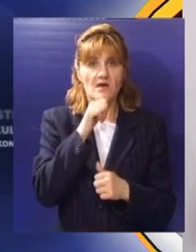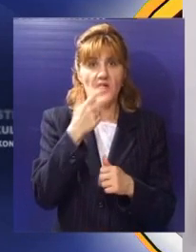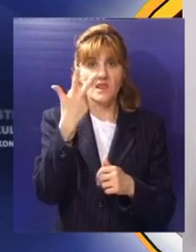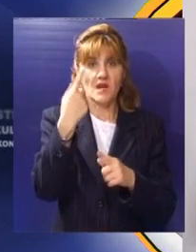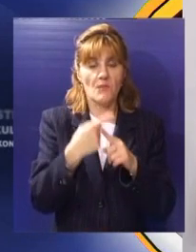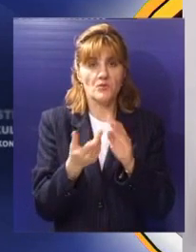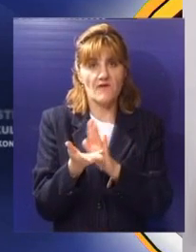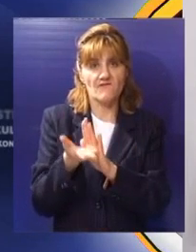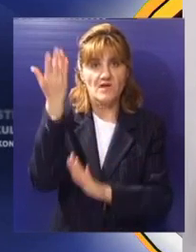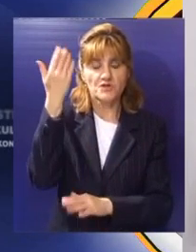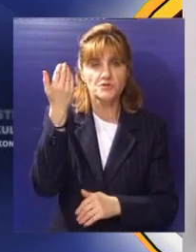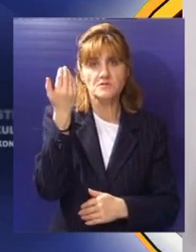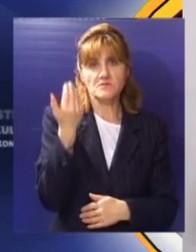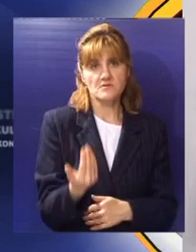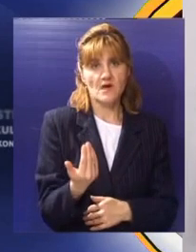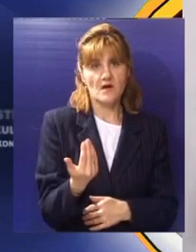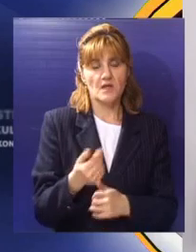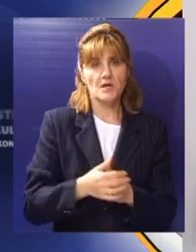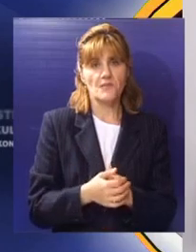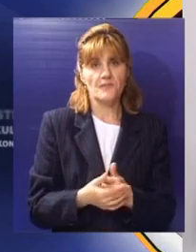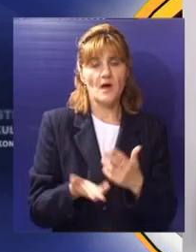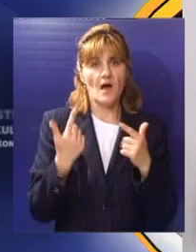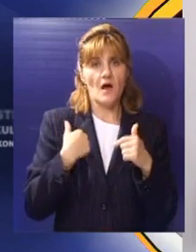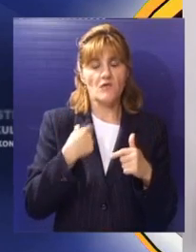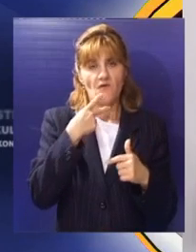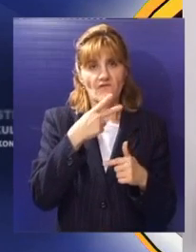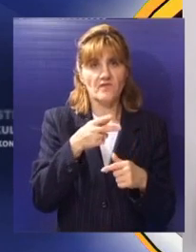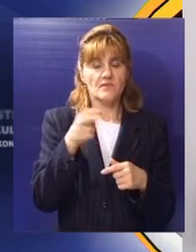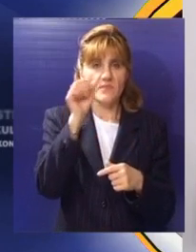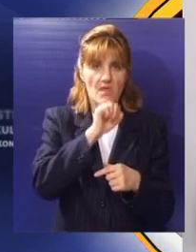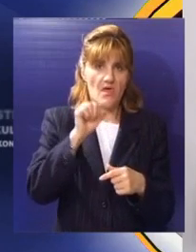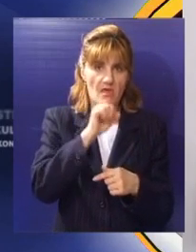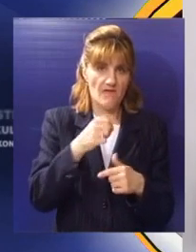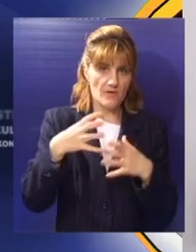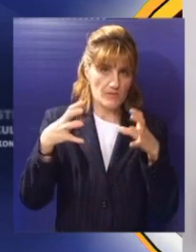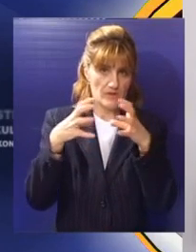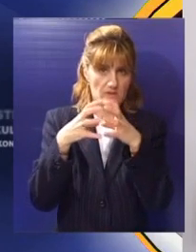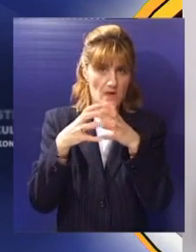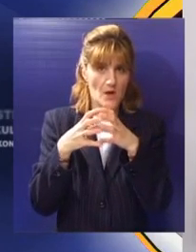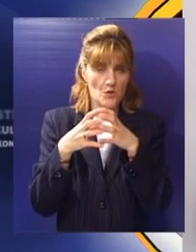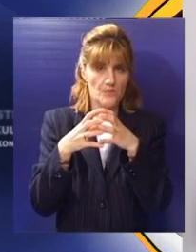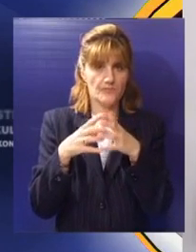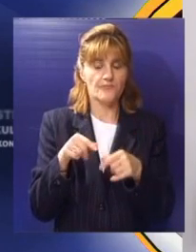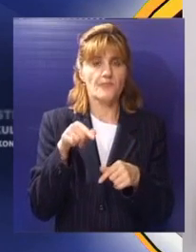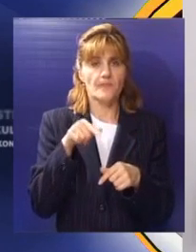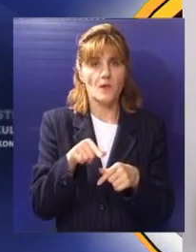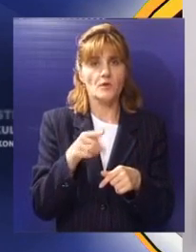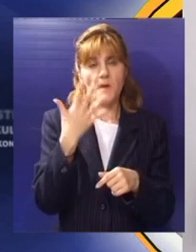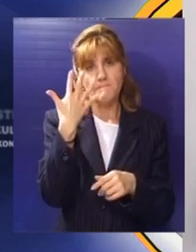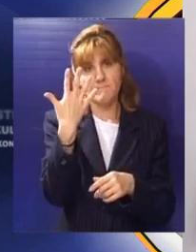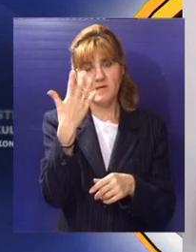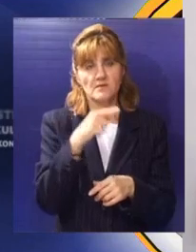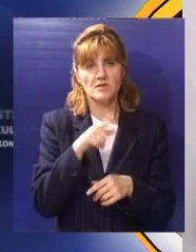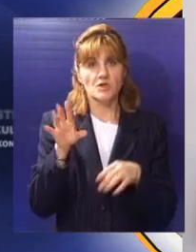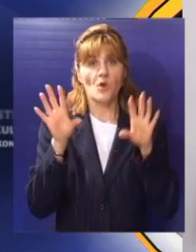sa trostorko većim prosečnim zaradama. Ako već moramo da spominjamo Evropu, jer deo smo nje, na neki način, od